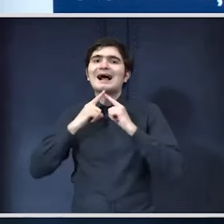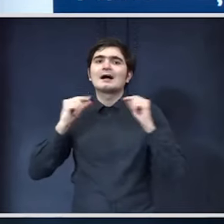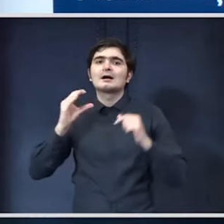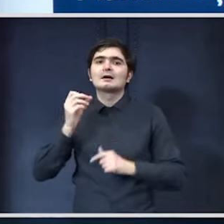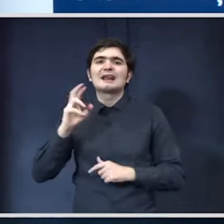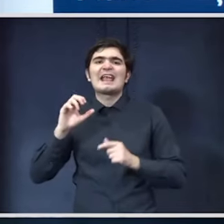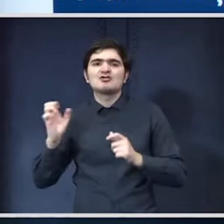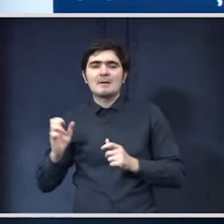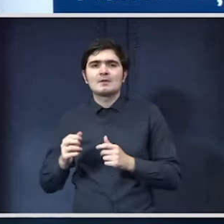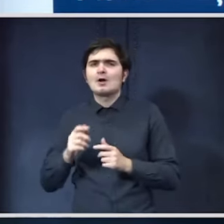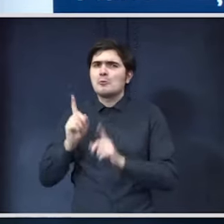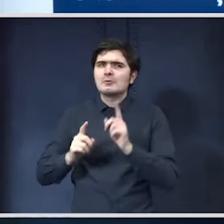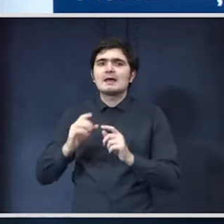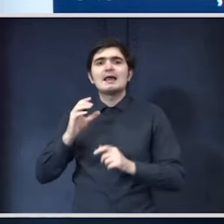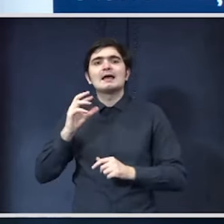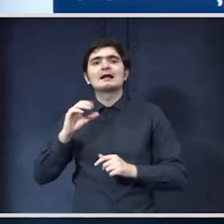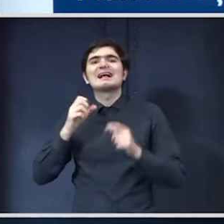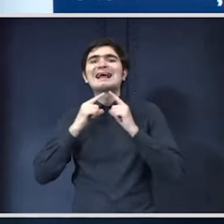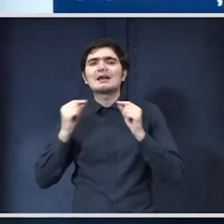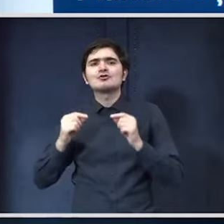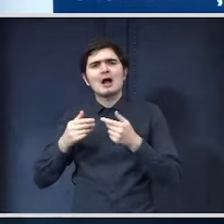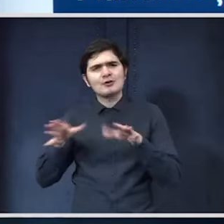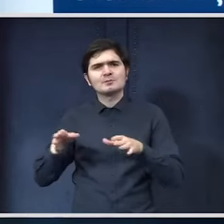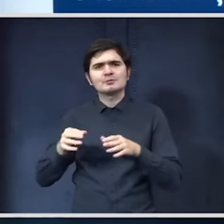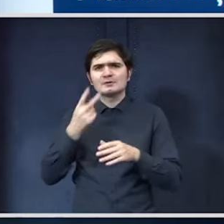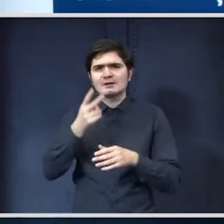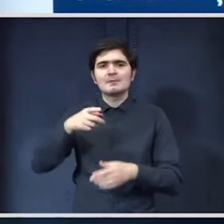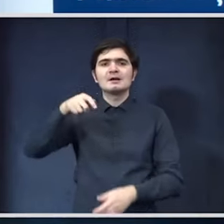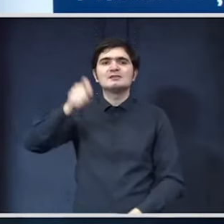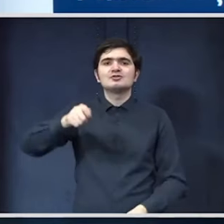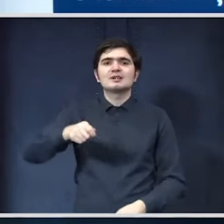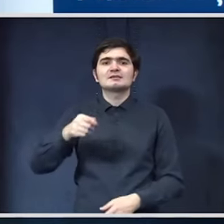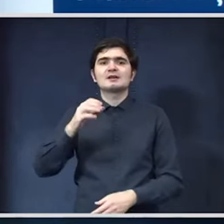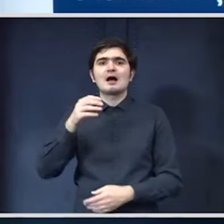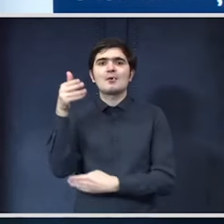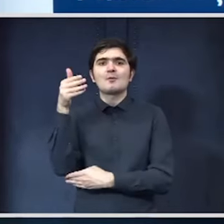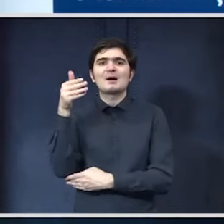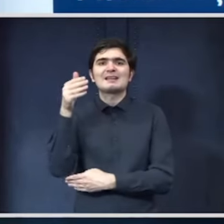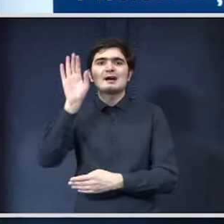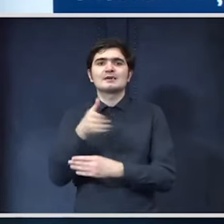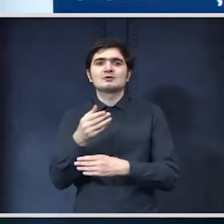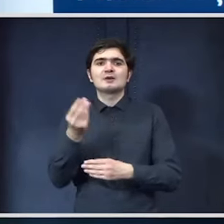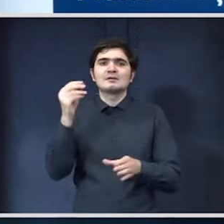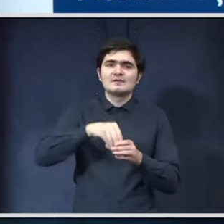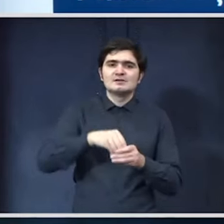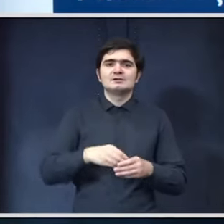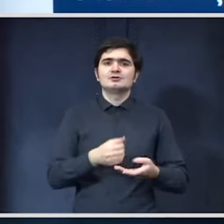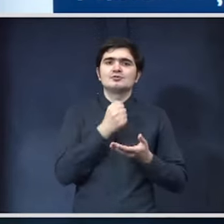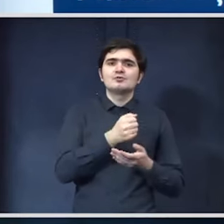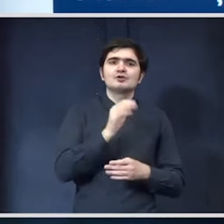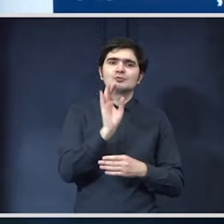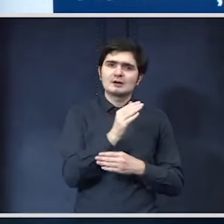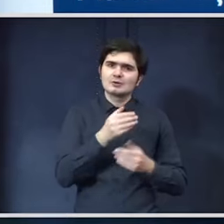care creșe au început să fie deja licitate de către compania națională de investiții deci pe bugetul național am început